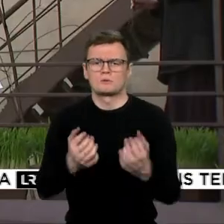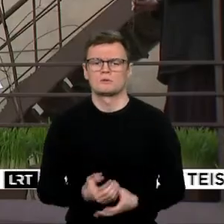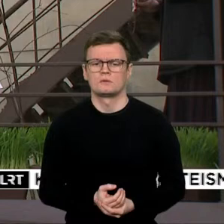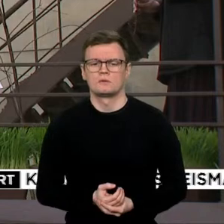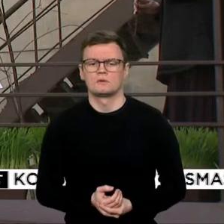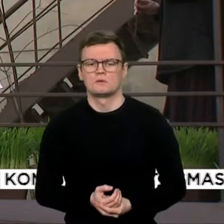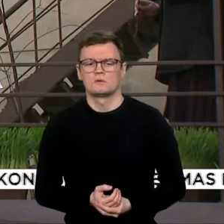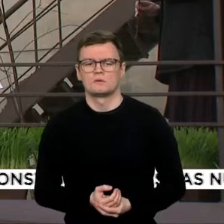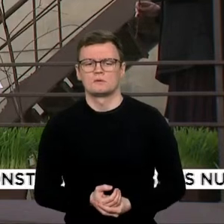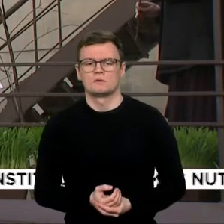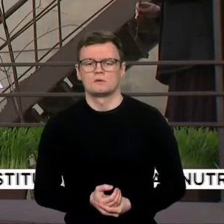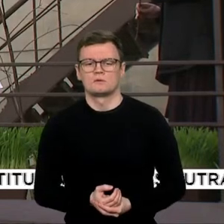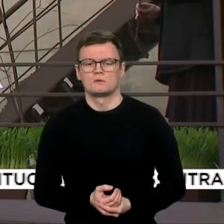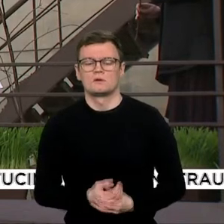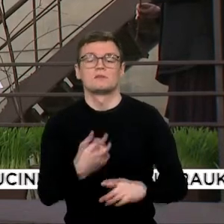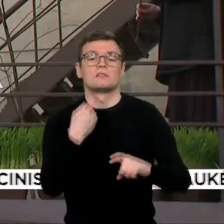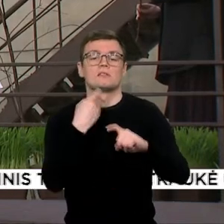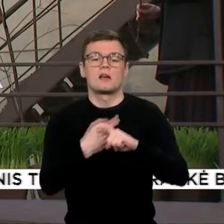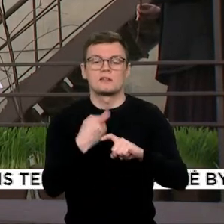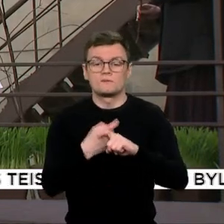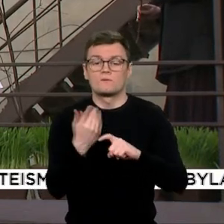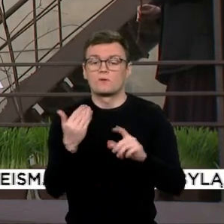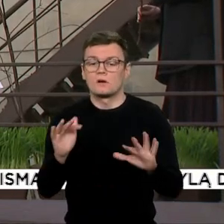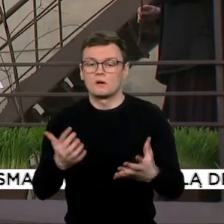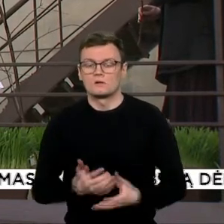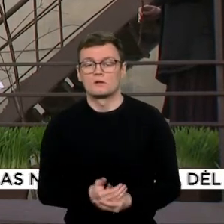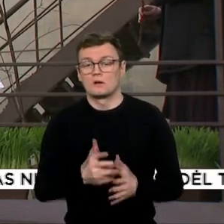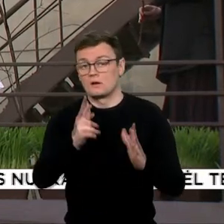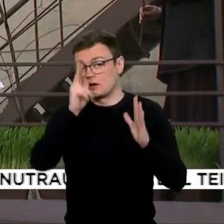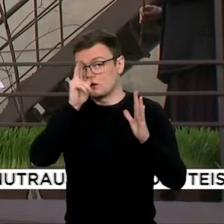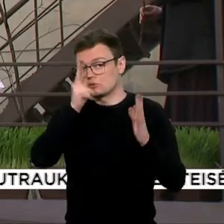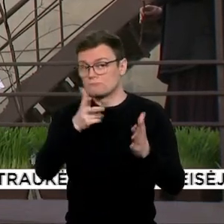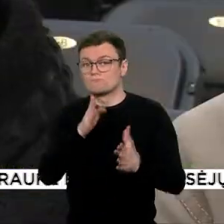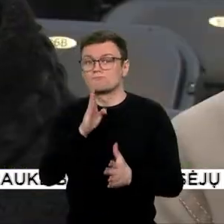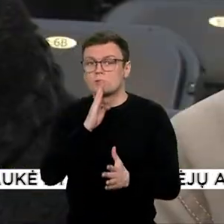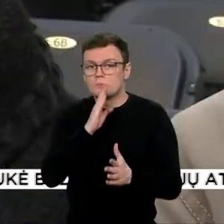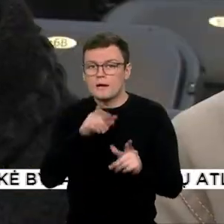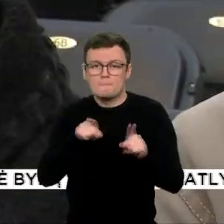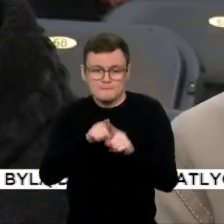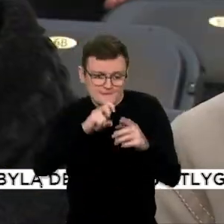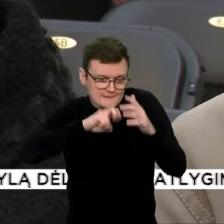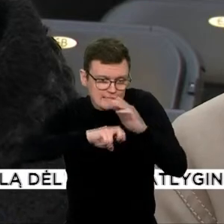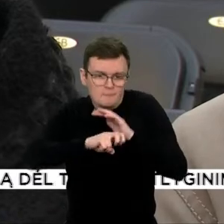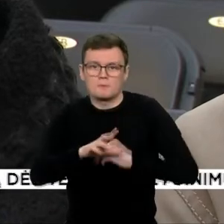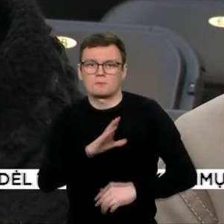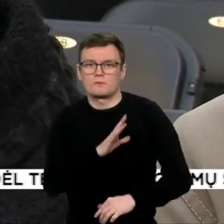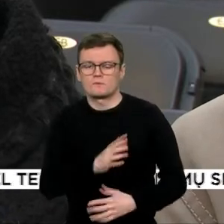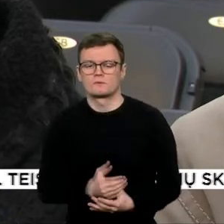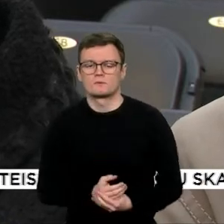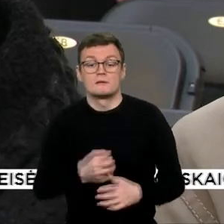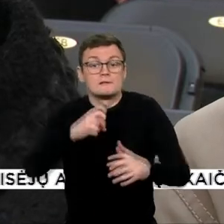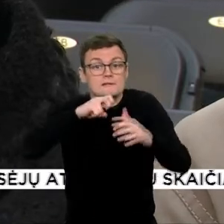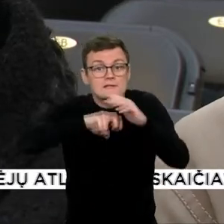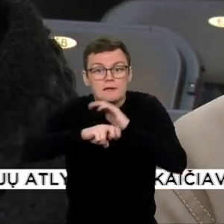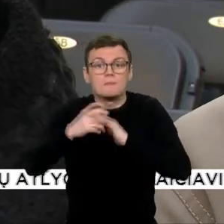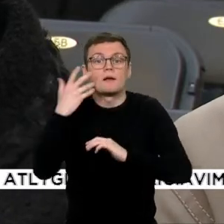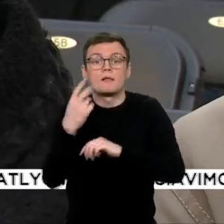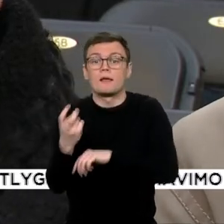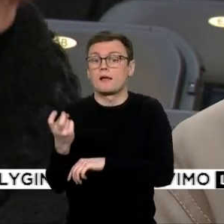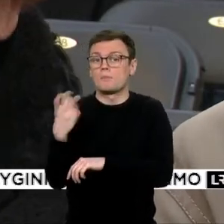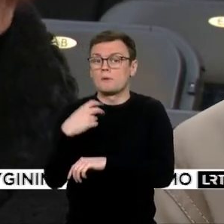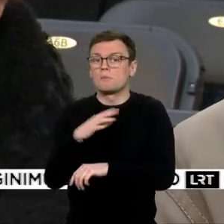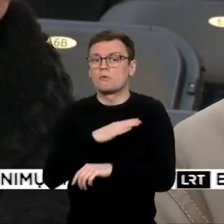okupacijos metai sliepę aštonmetę mergaitą. Sliepėm ją, kada ateidavo kas nors, jinai pasisliepdavo